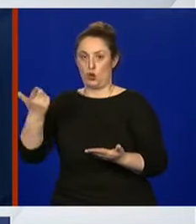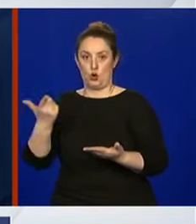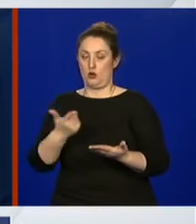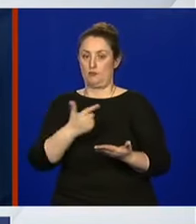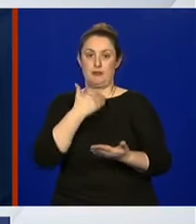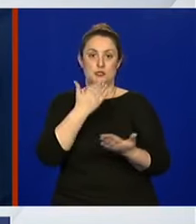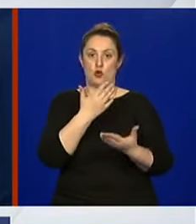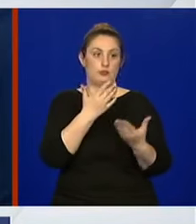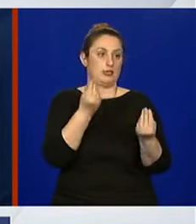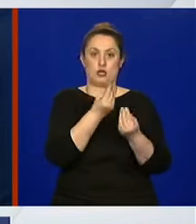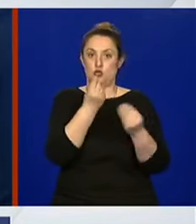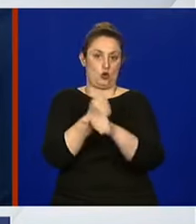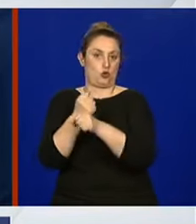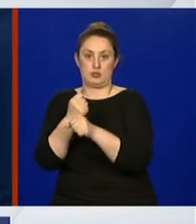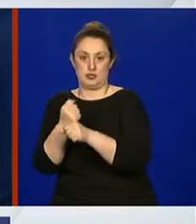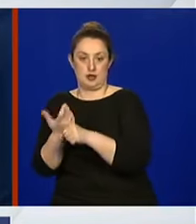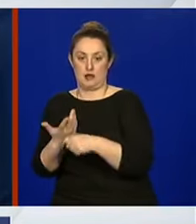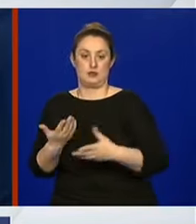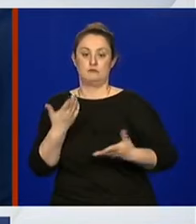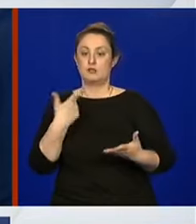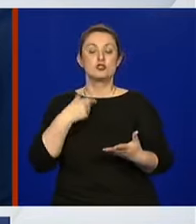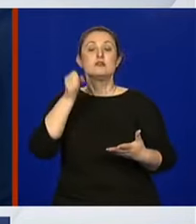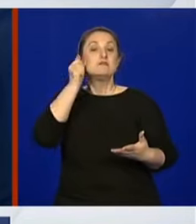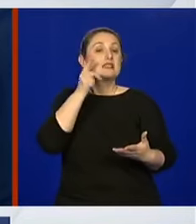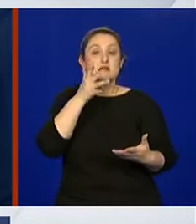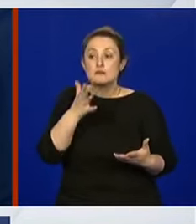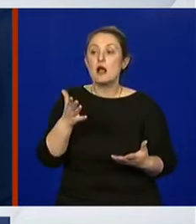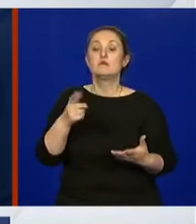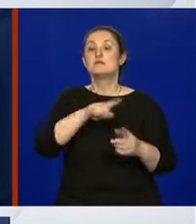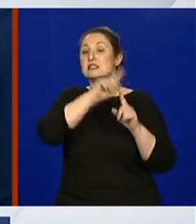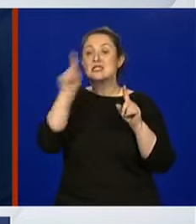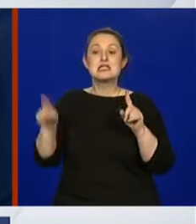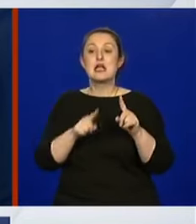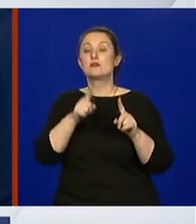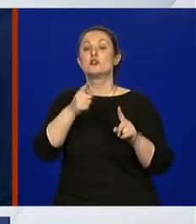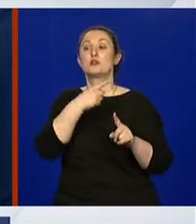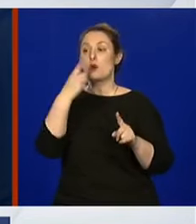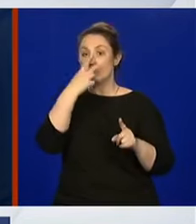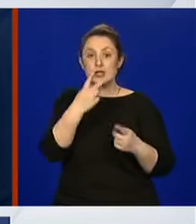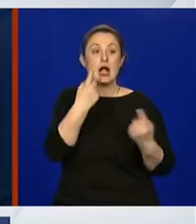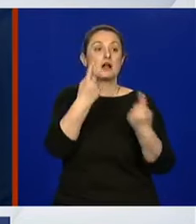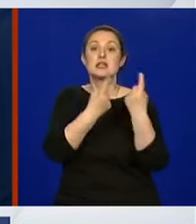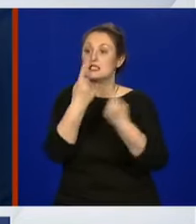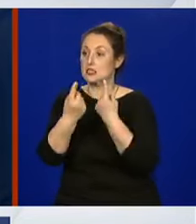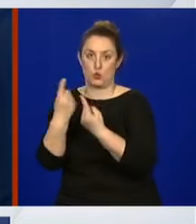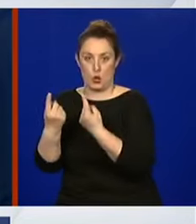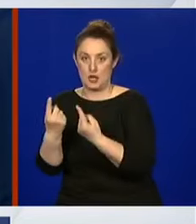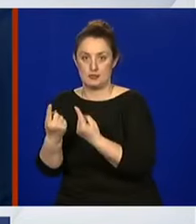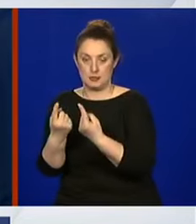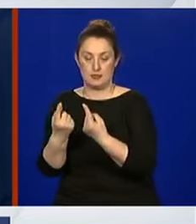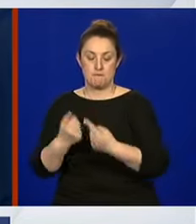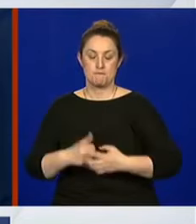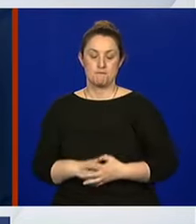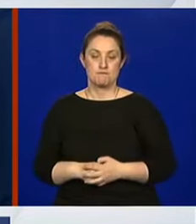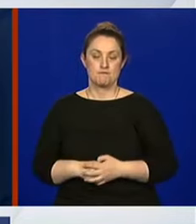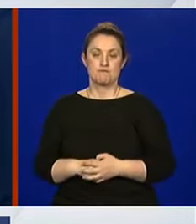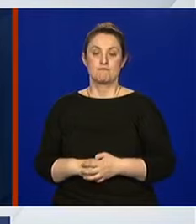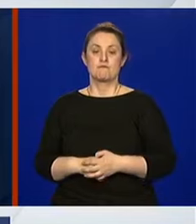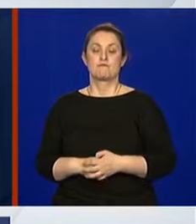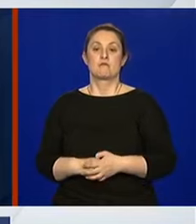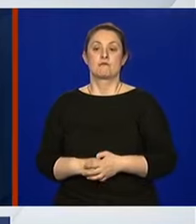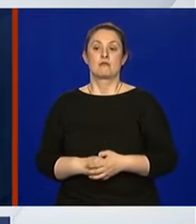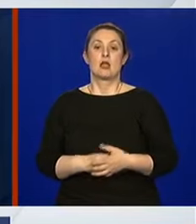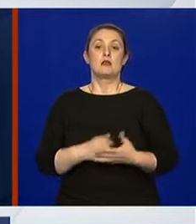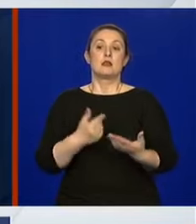aktivnosti, na dnevnoj bazi ćemo razmatrati epidemiološku situaciju i eventualni